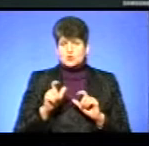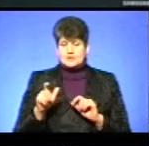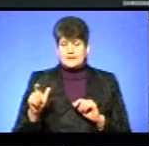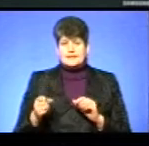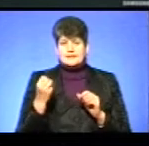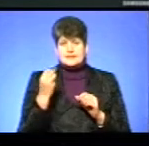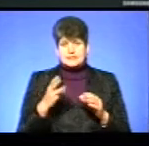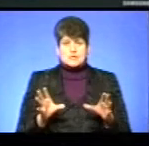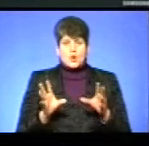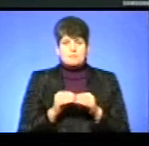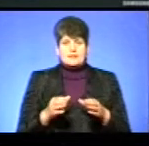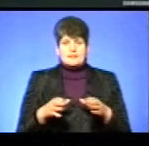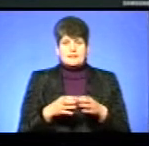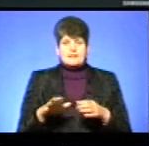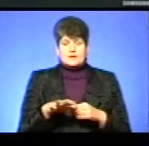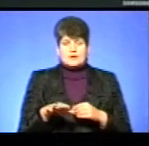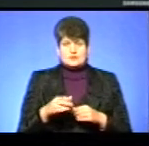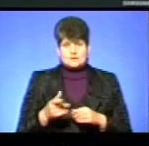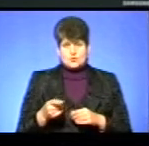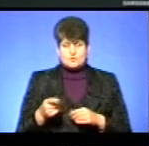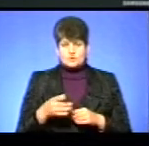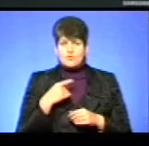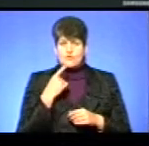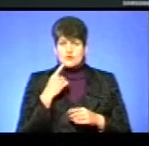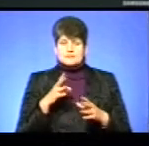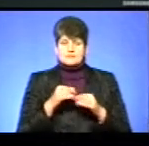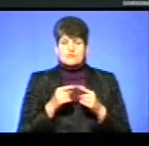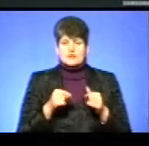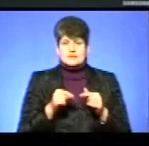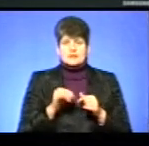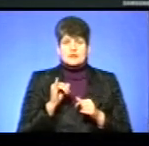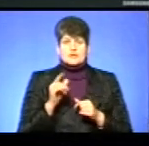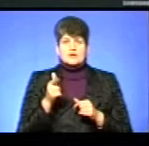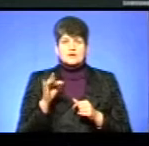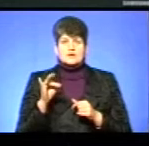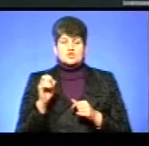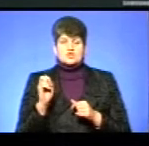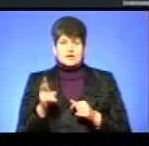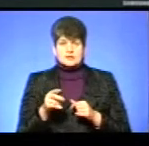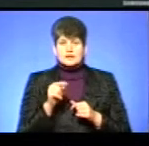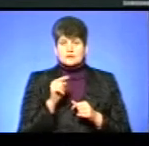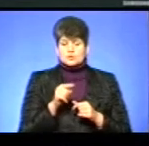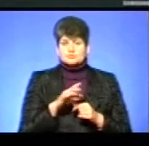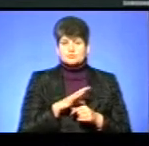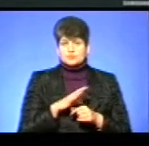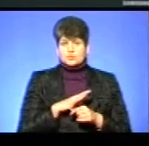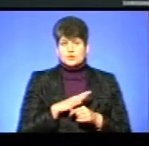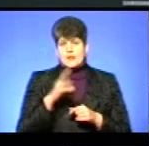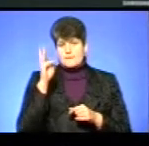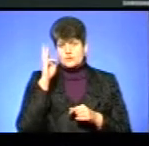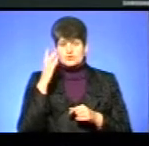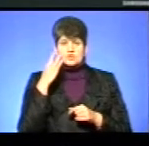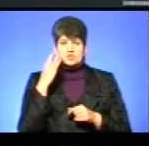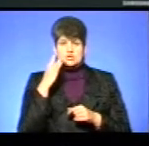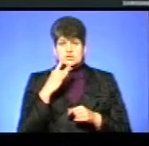об'єднаних територіальних громад Тернопільщини, каже співорганізатор заходу Ігор Гірчак. На ярмарку вакансій побувала посол США в